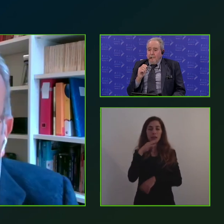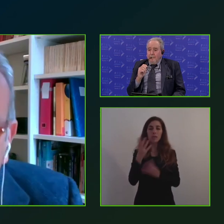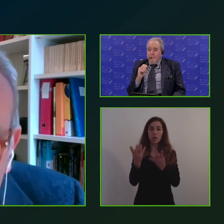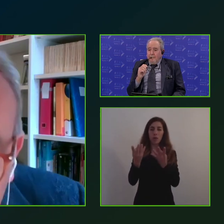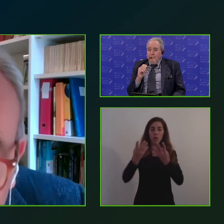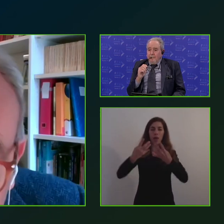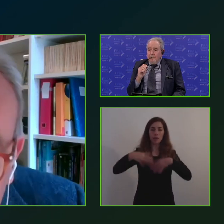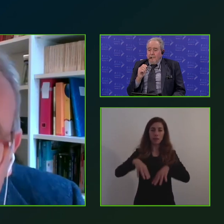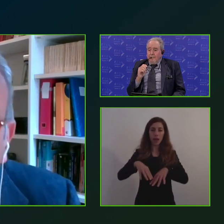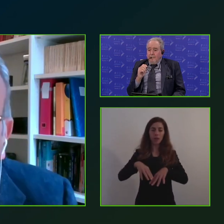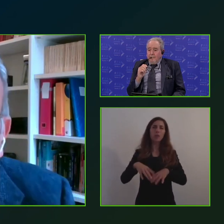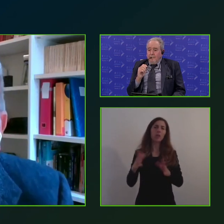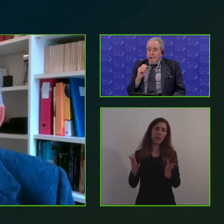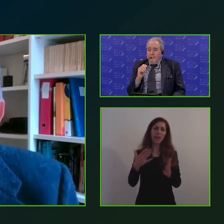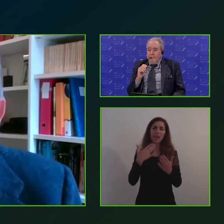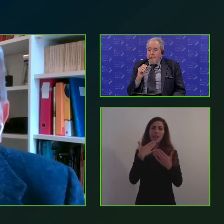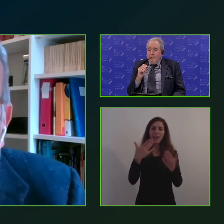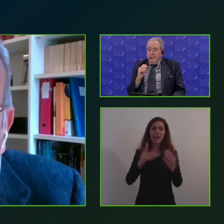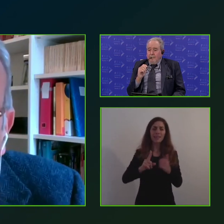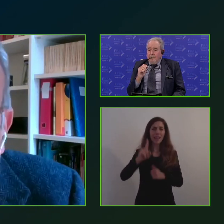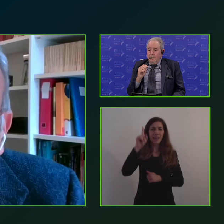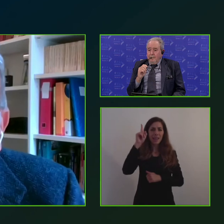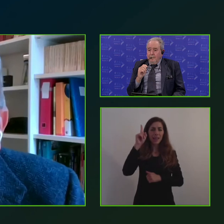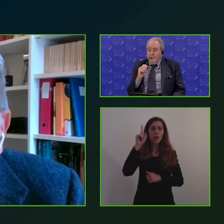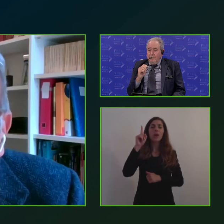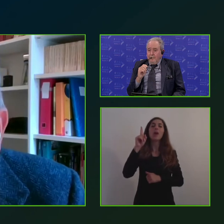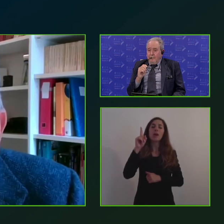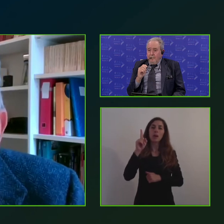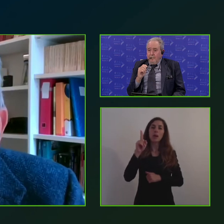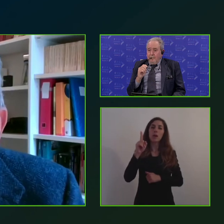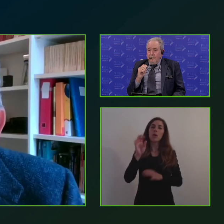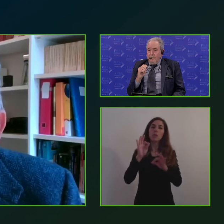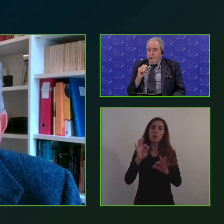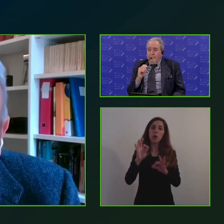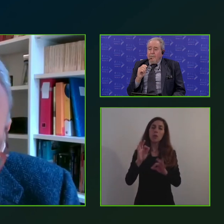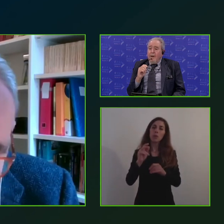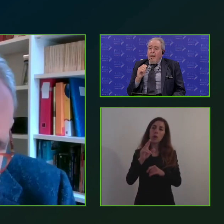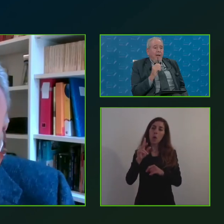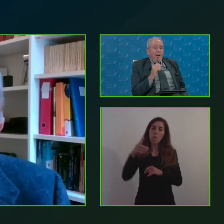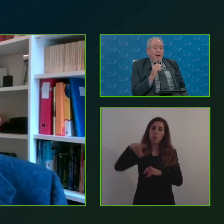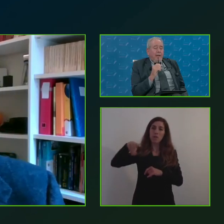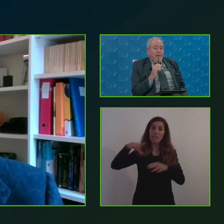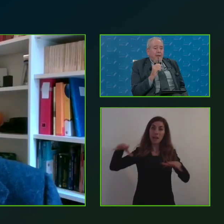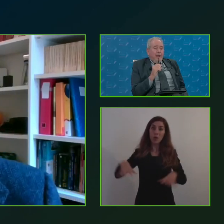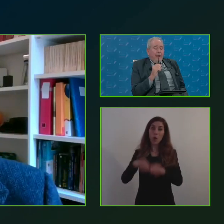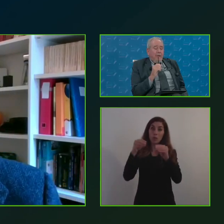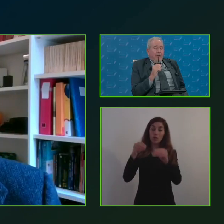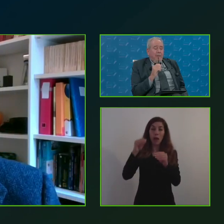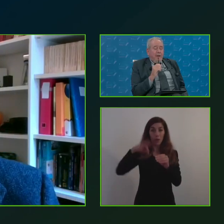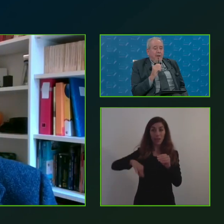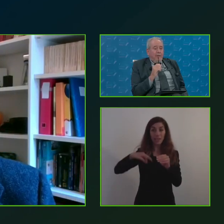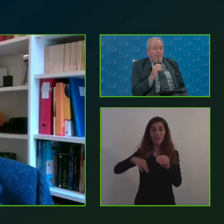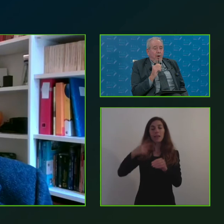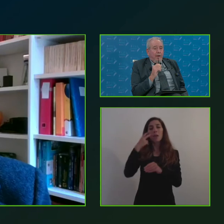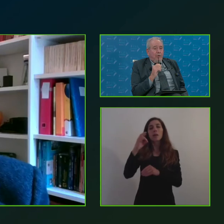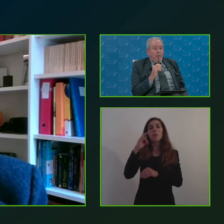sta incominciando a tener conto in maniera inedita che è il terzo settore. Grazie Carlo, mi